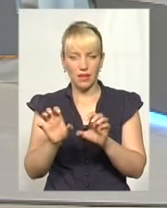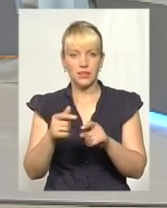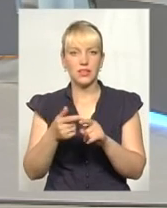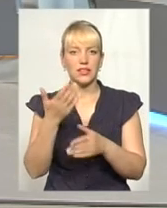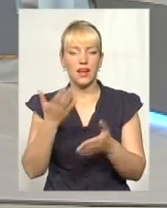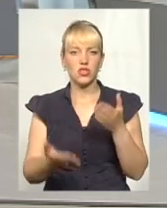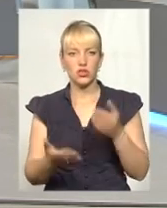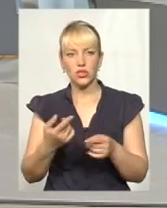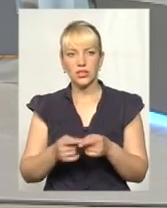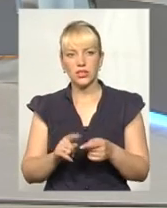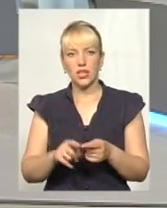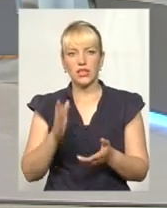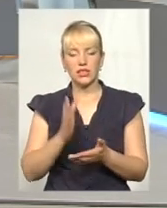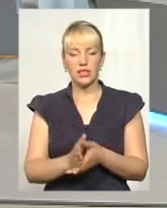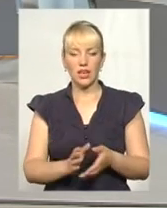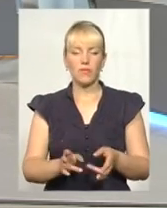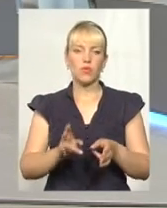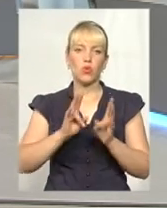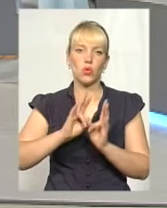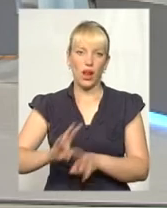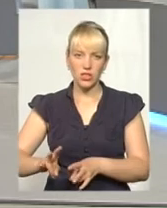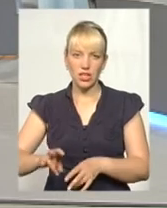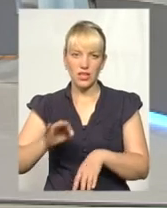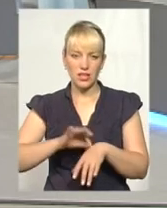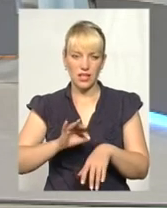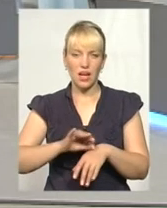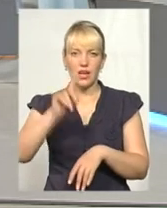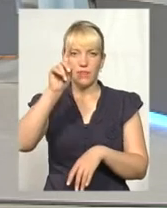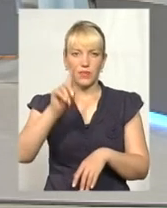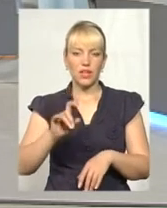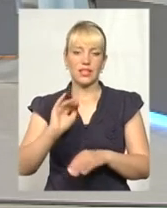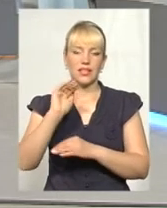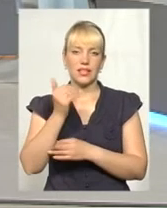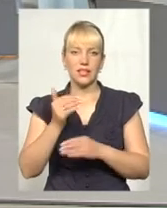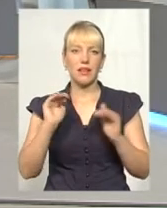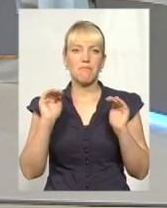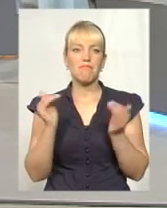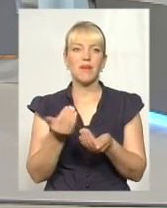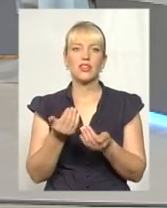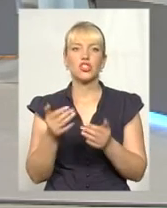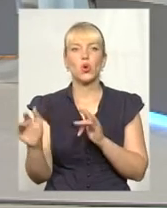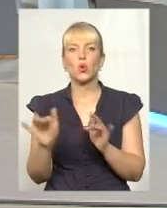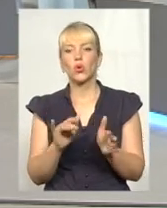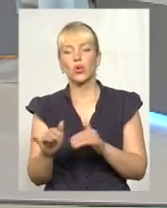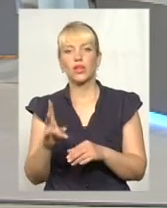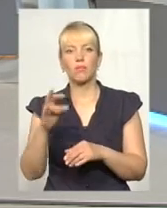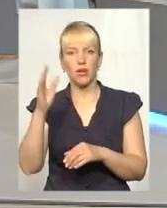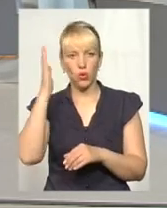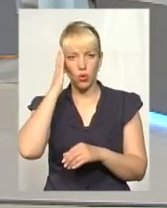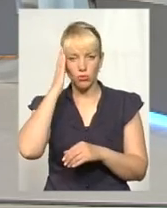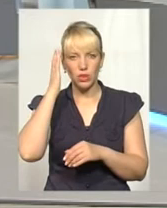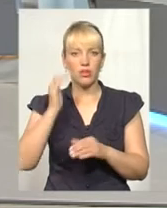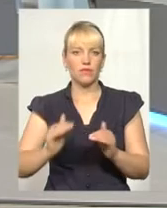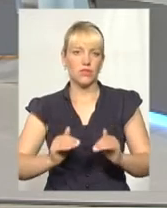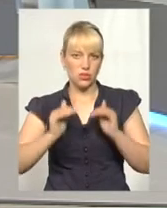якщо це, наприклад, йде ураження опорно-рухового апарату, дитина менш рухлива, при цьому достатній рівень інтелекту. Набагато легше справитися, коли